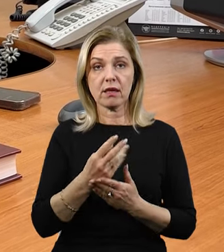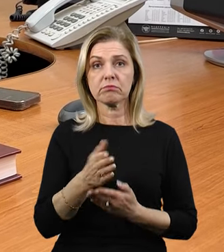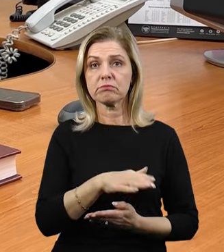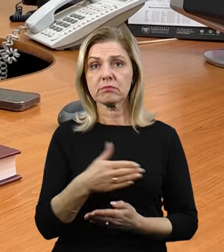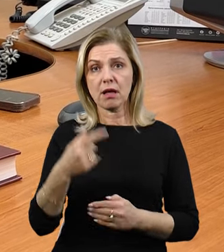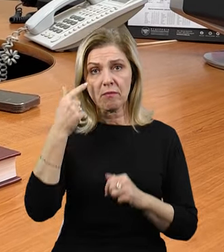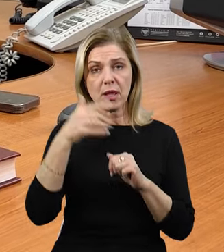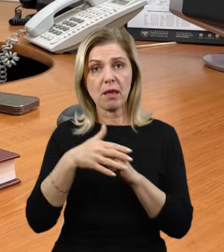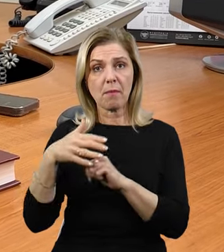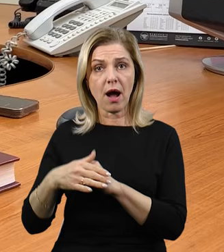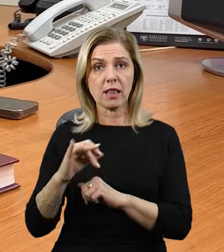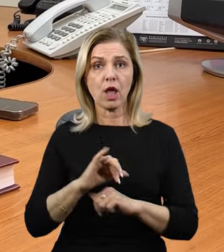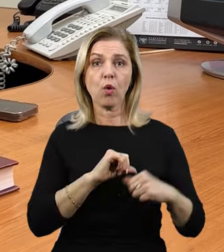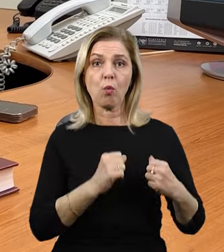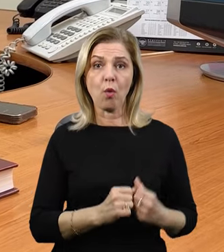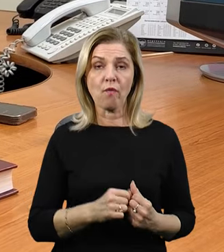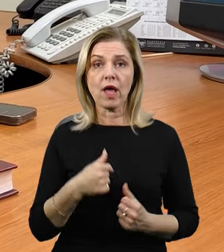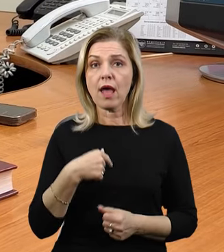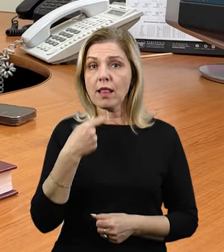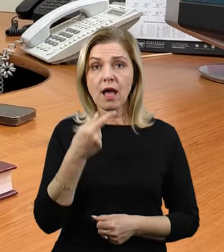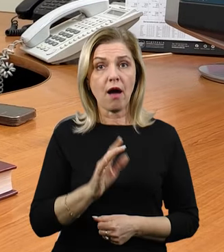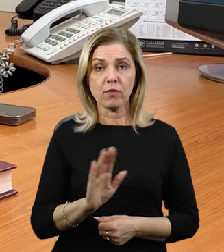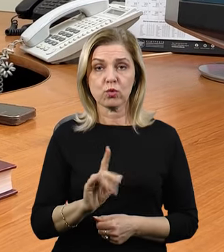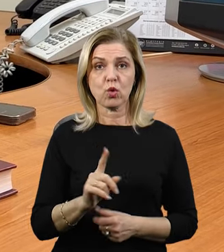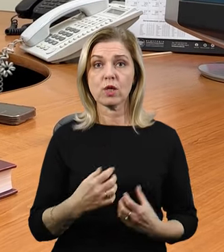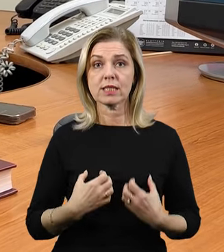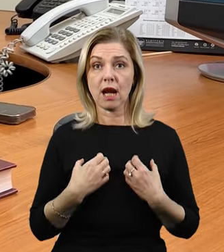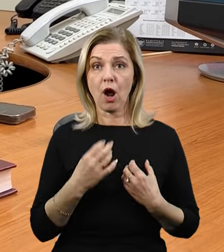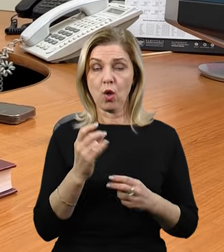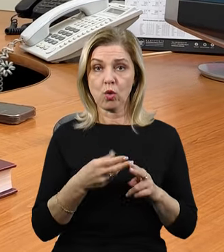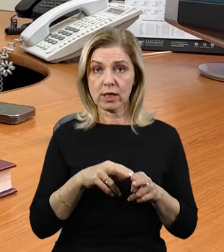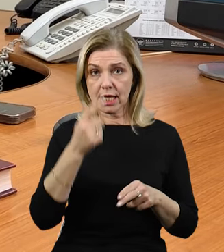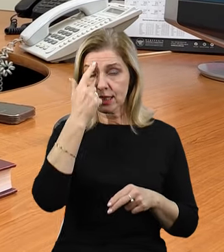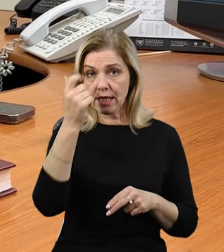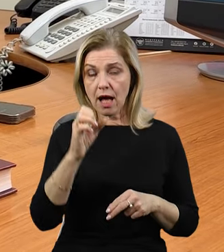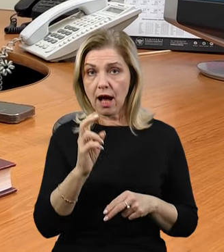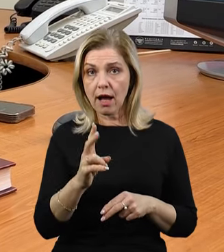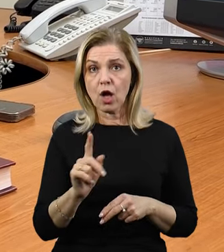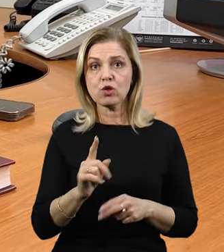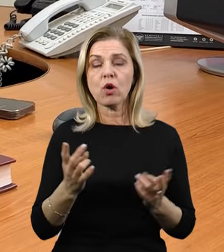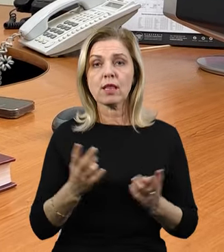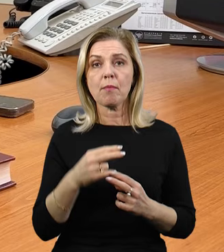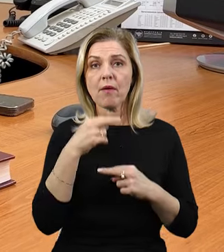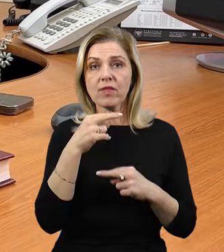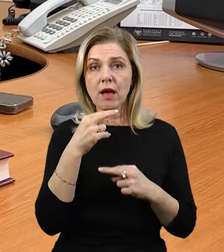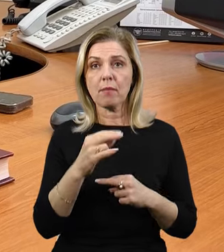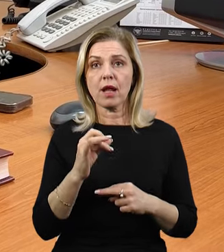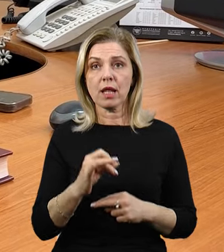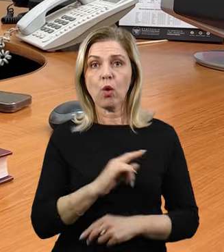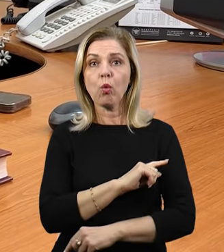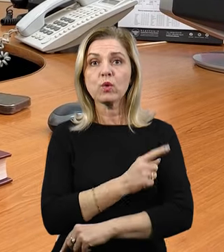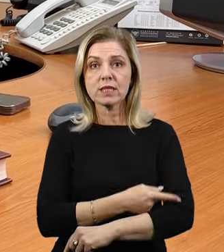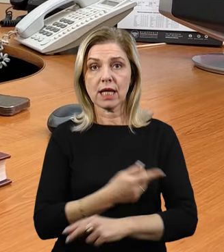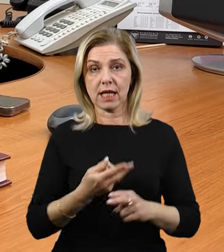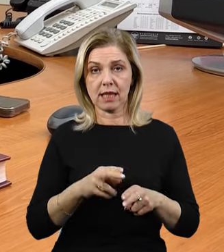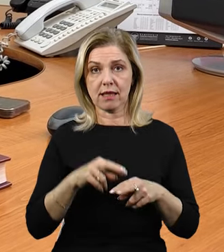Тому не скажу, що я в страх. Але це знак, що треба внімати і усилити